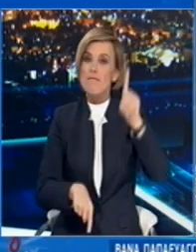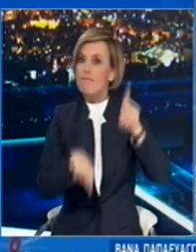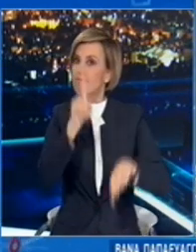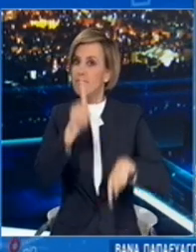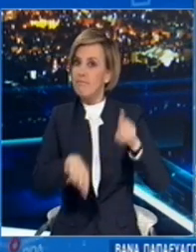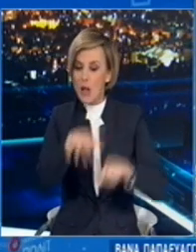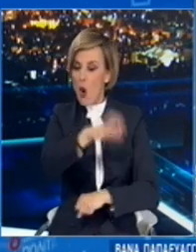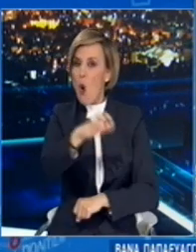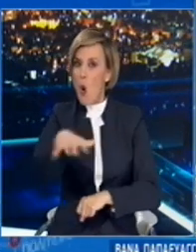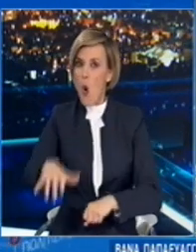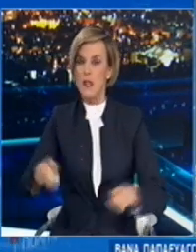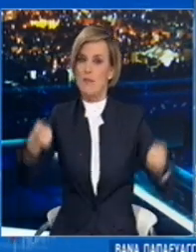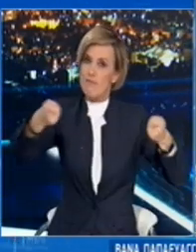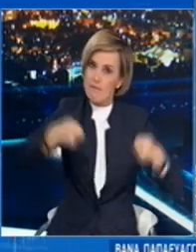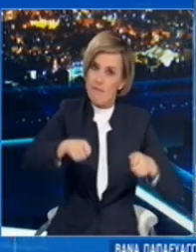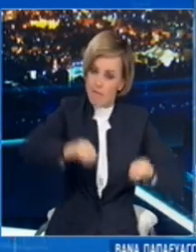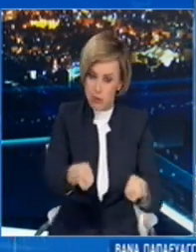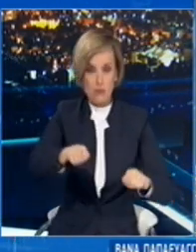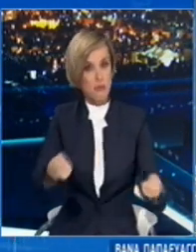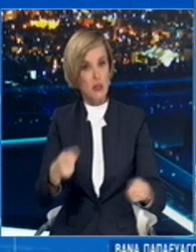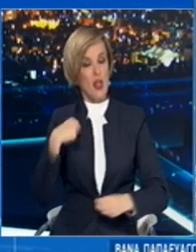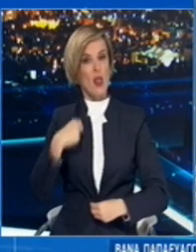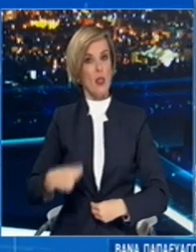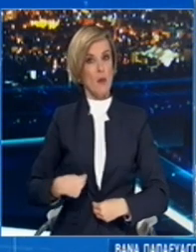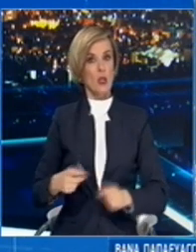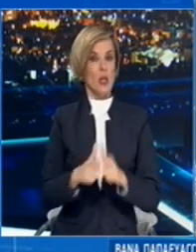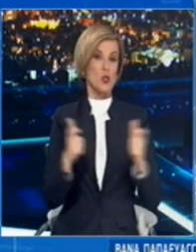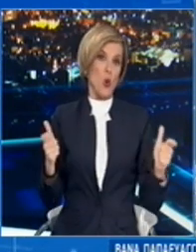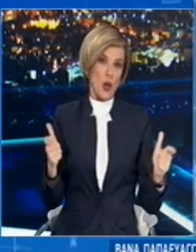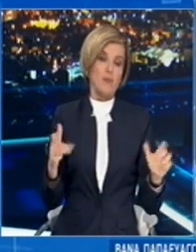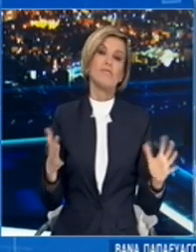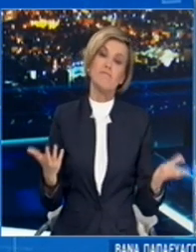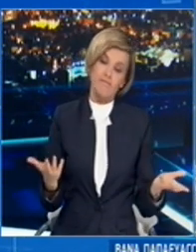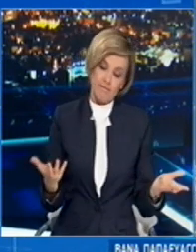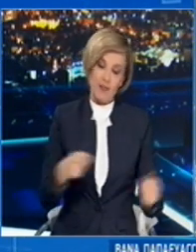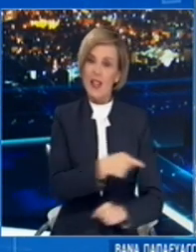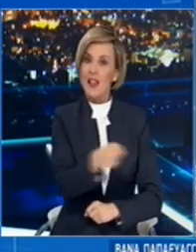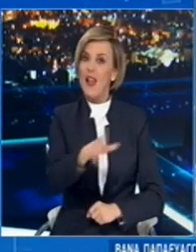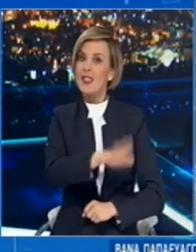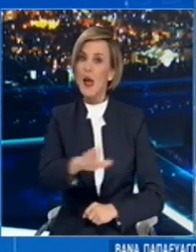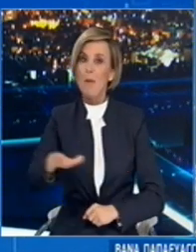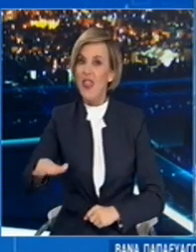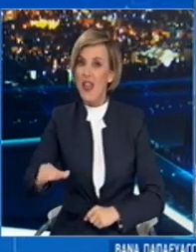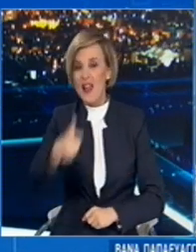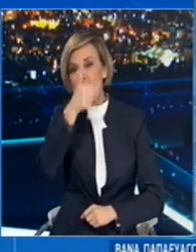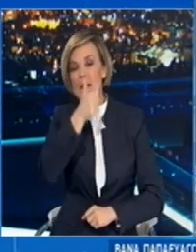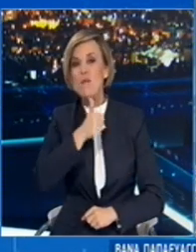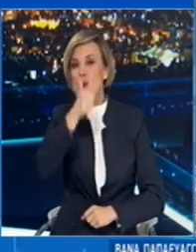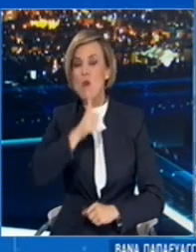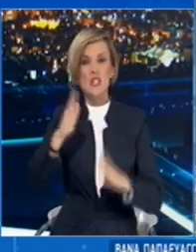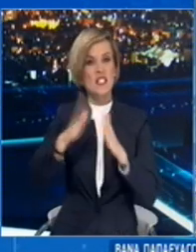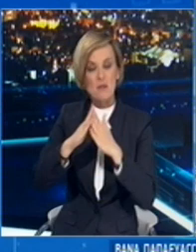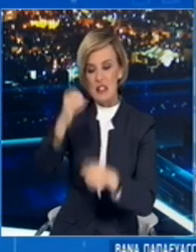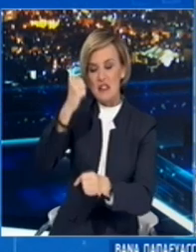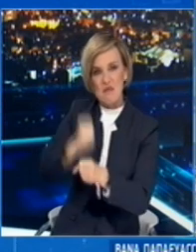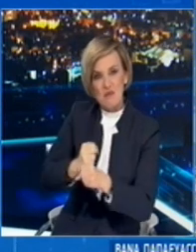Ευρώπη που έκλεισαν τα δημοτικά σχολεία. Συνεπώς το χρωστάμε στα παιδιά μας, πρέπει να τα βοηθήσουμε να επιστέψουμε ακόμα και πριν από εμάς